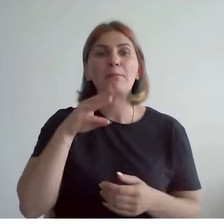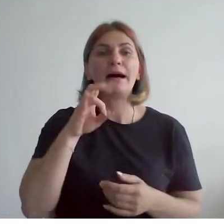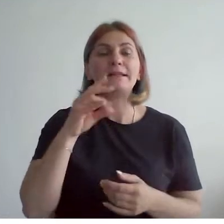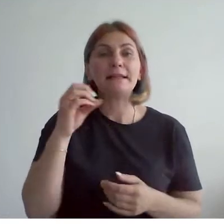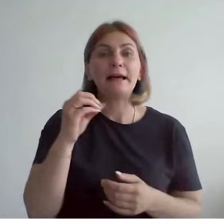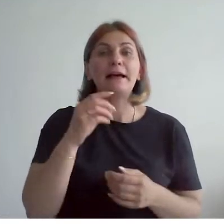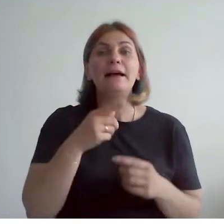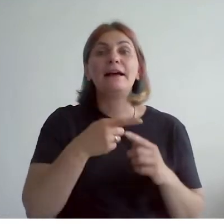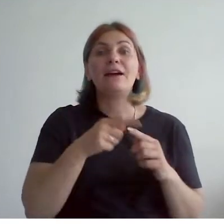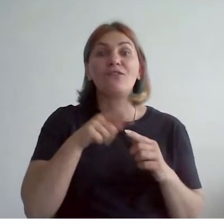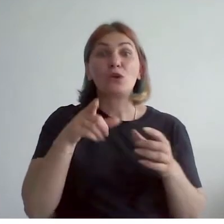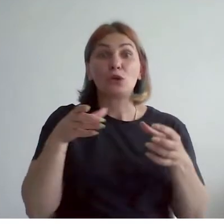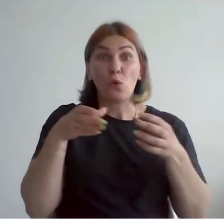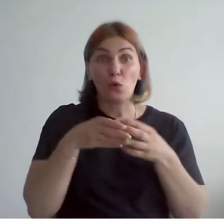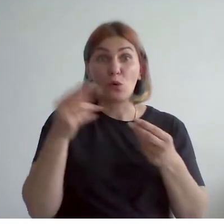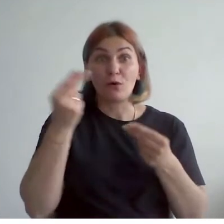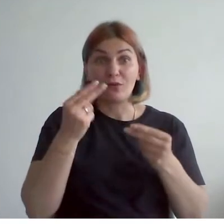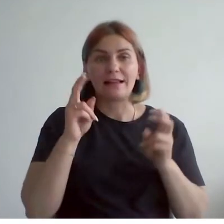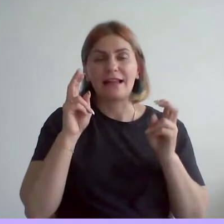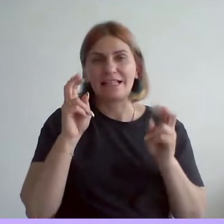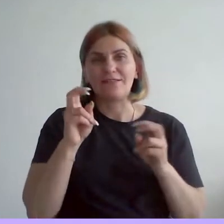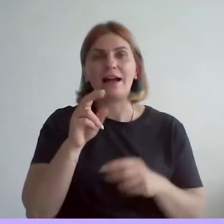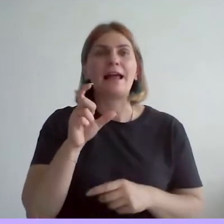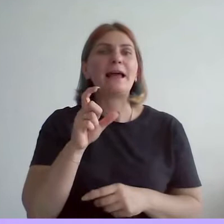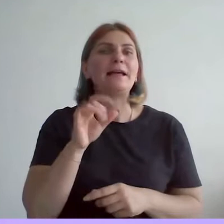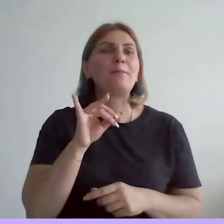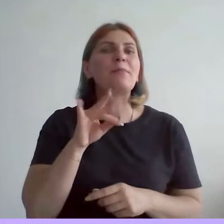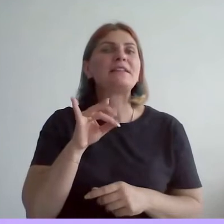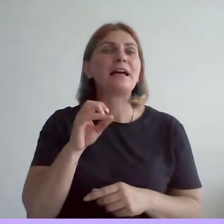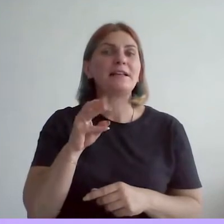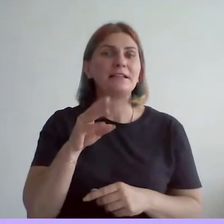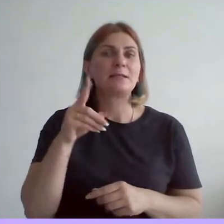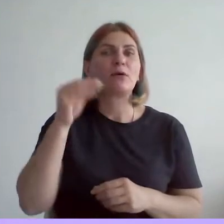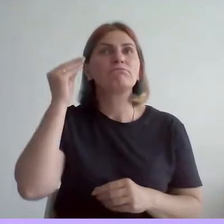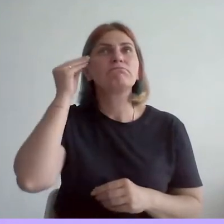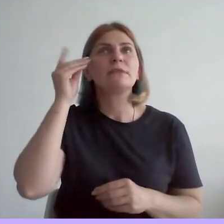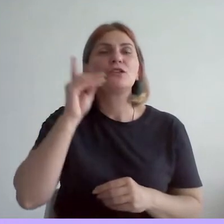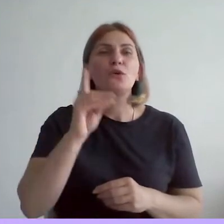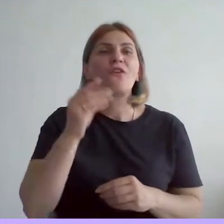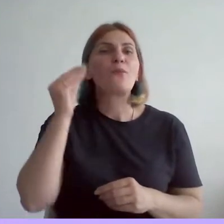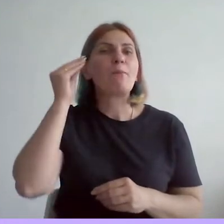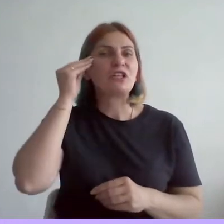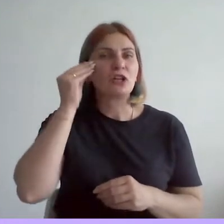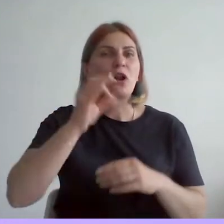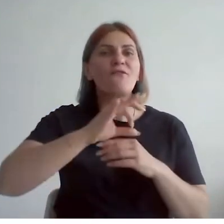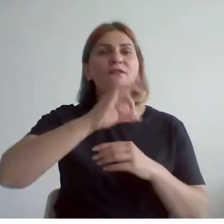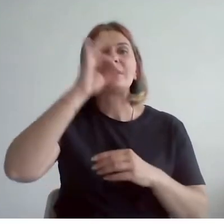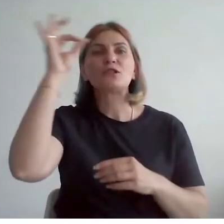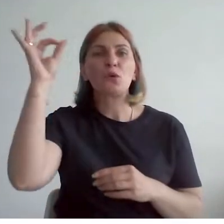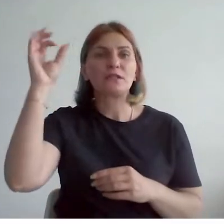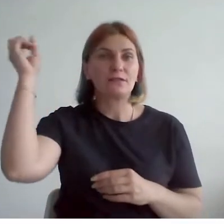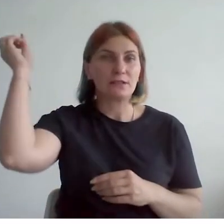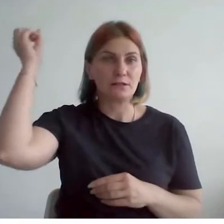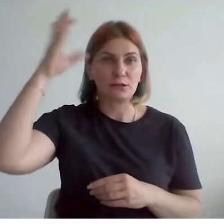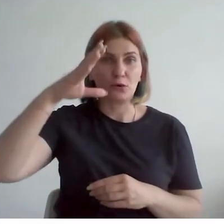художников и назвали импрессионистами. Картина называлась «Впечатление. Восход солнца». «Импресс» в переводе с французского